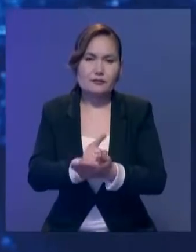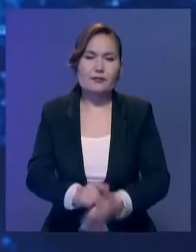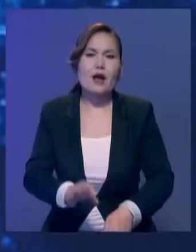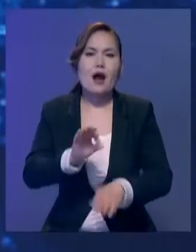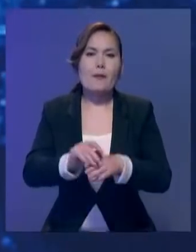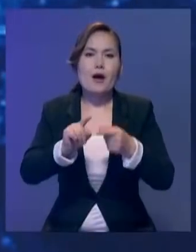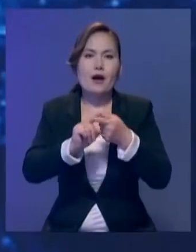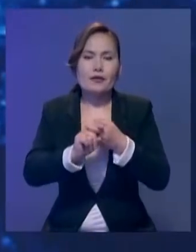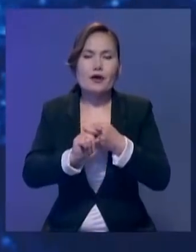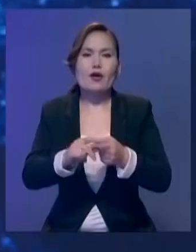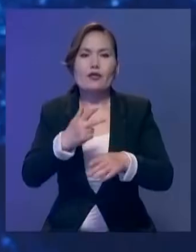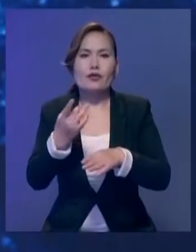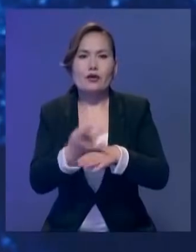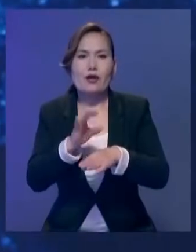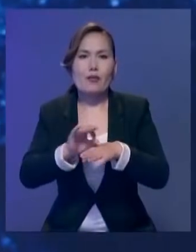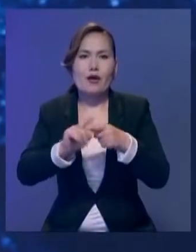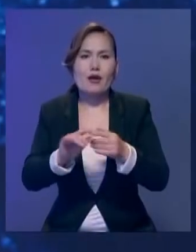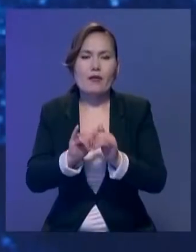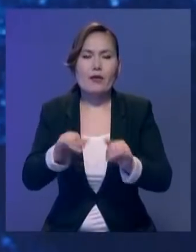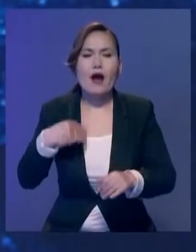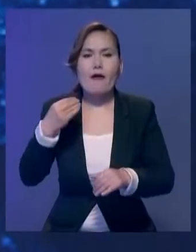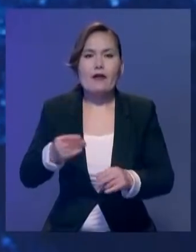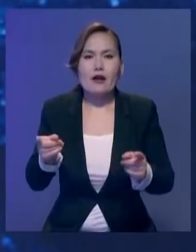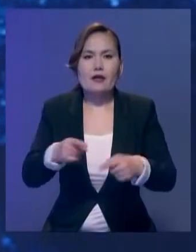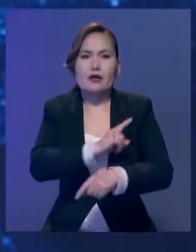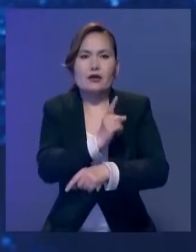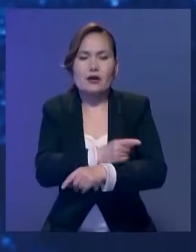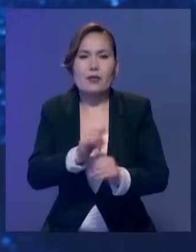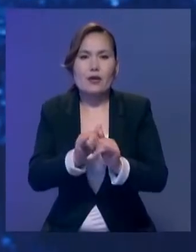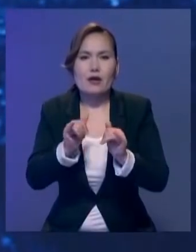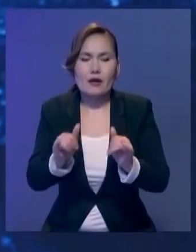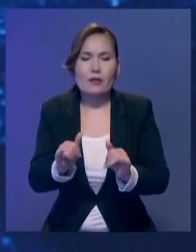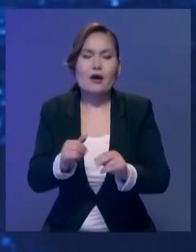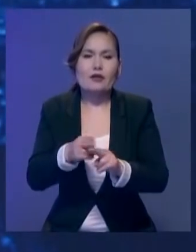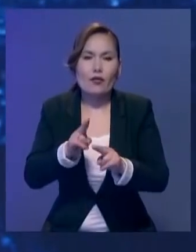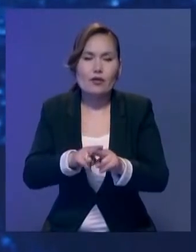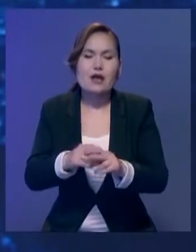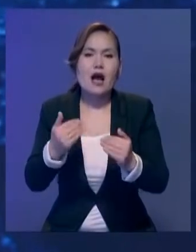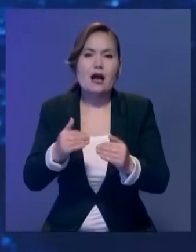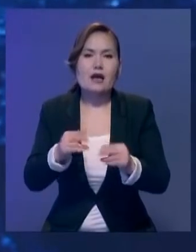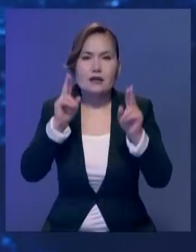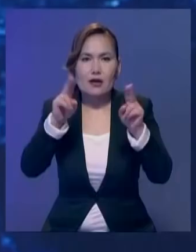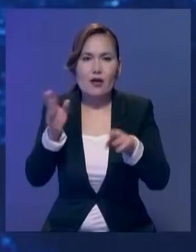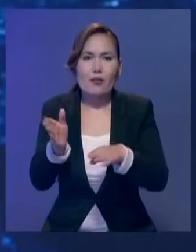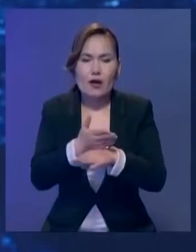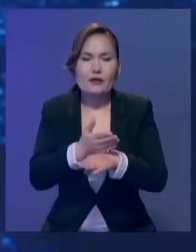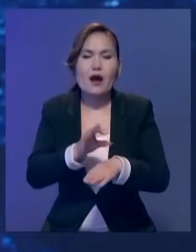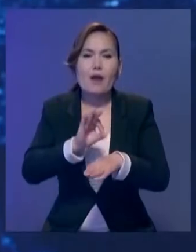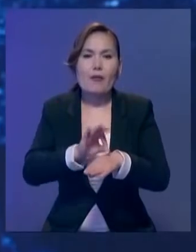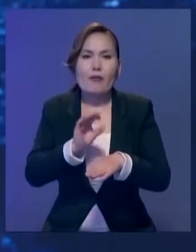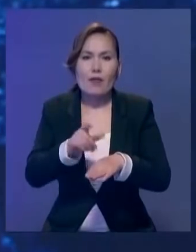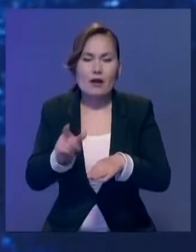Коронавирустың үшінші толқыны ұшығып тұрған Францияда карантиндік шекте үшаралары женгілдетілмек. Алайда науқастардың сан азаймаса,